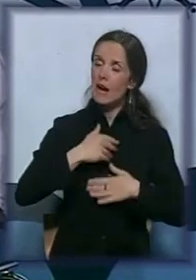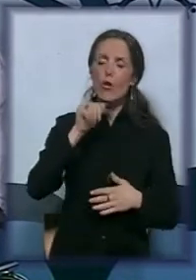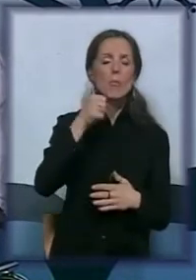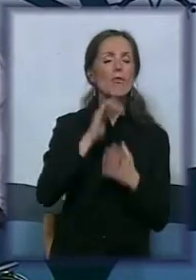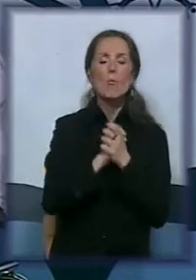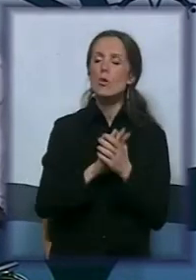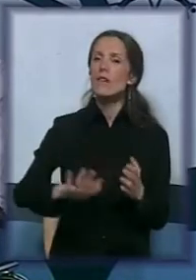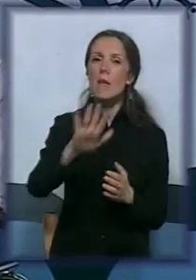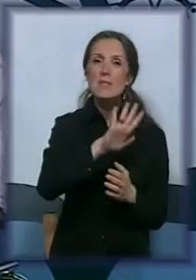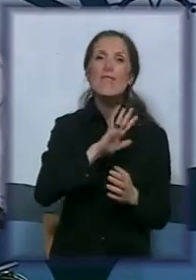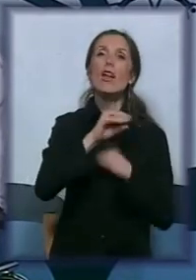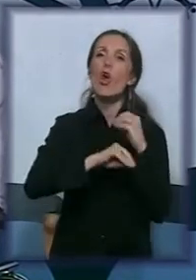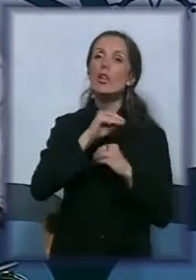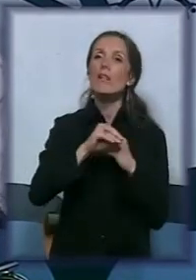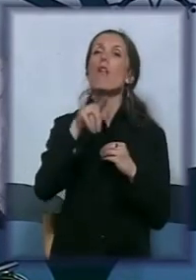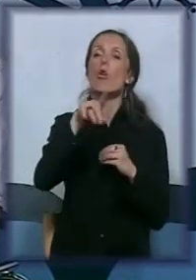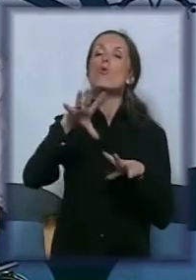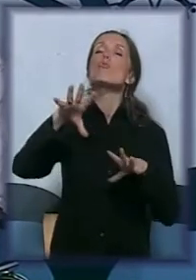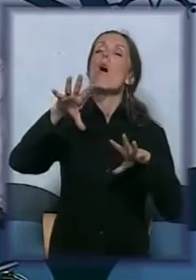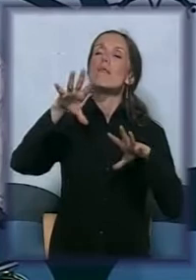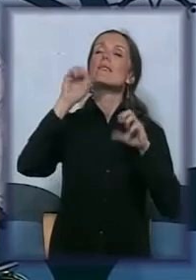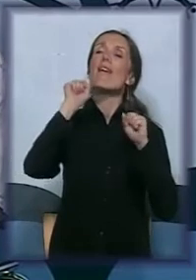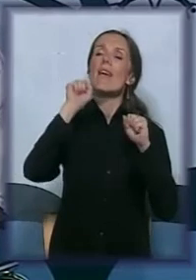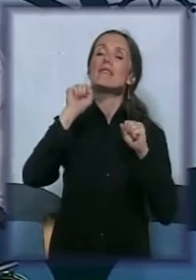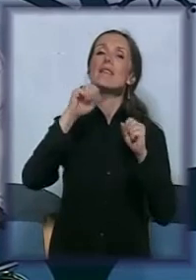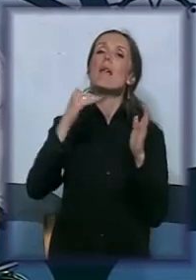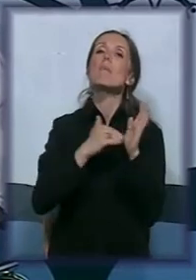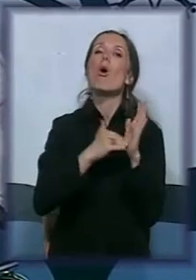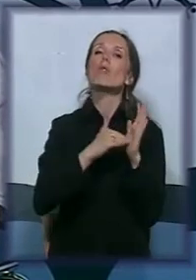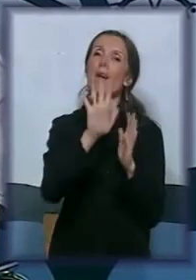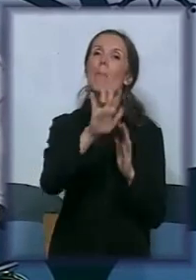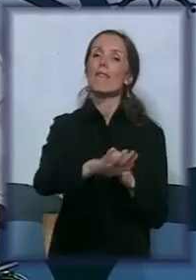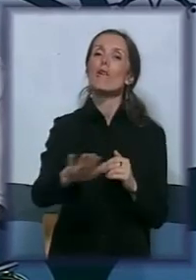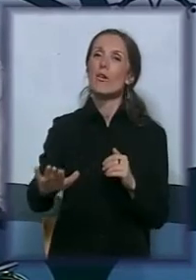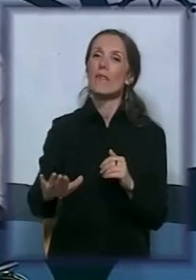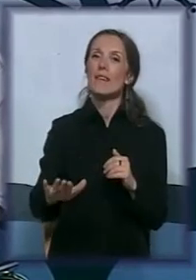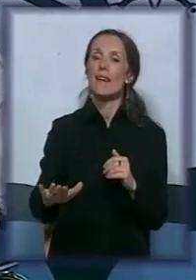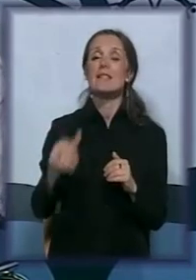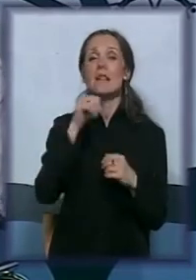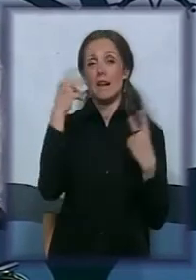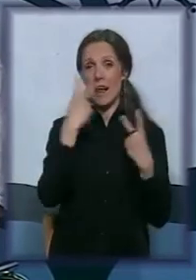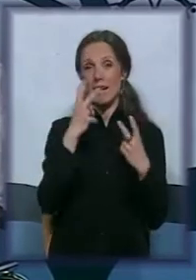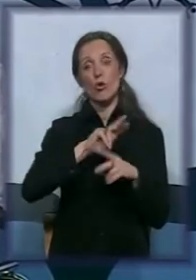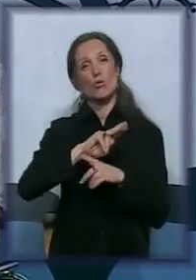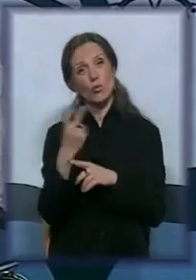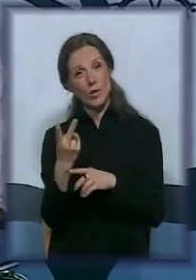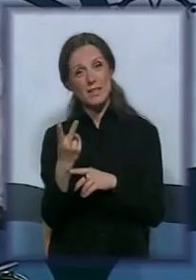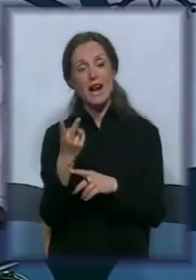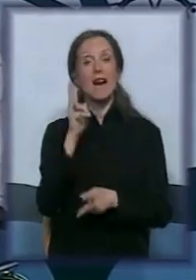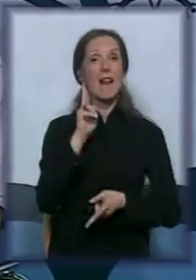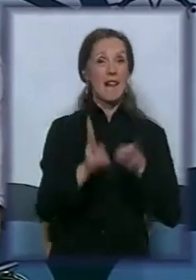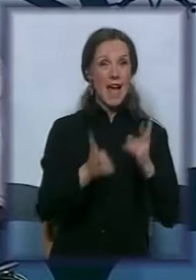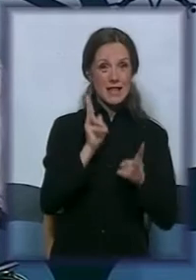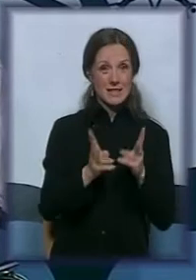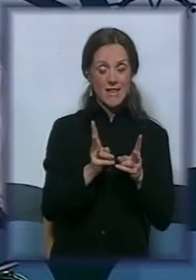sve roditelje koji su svesni potreba svoje dece i naravno, opet s druge strane, nastavnika koji